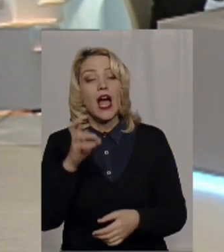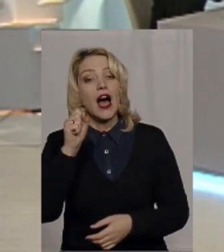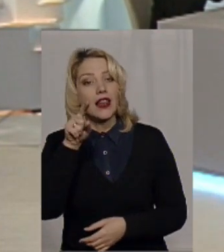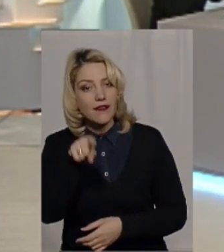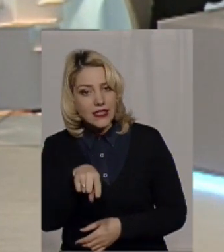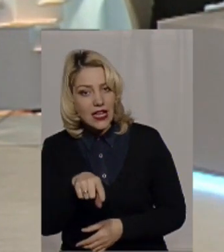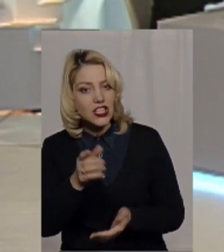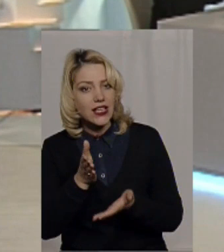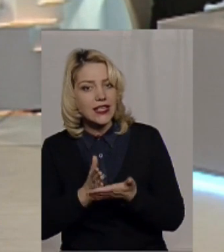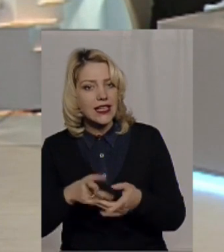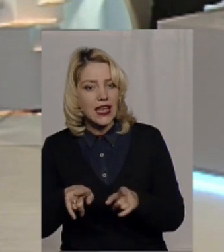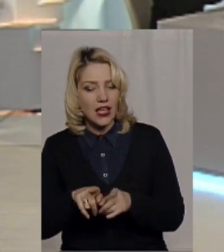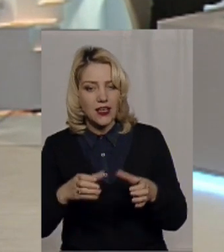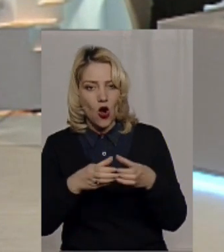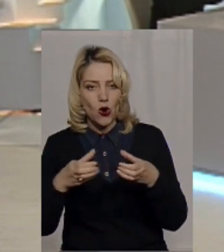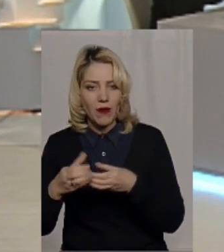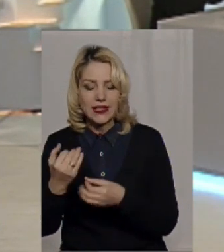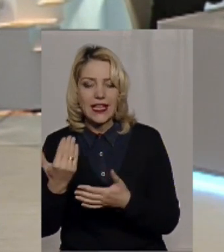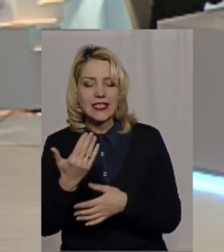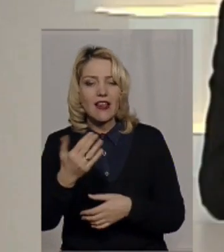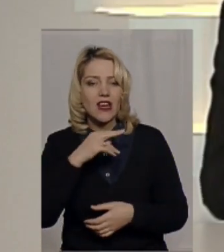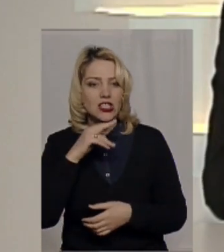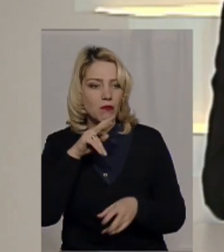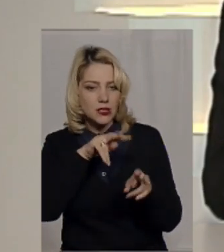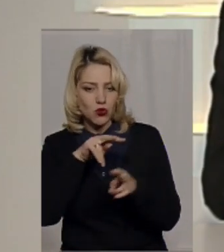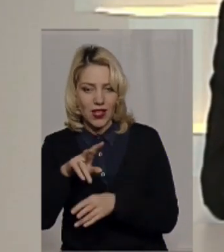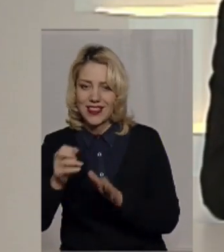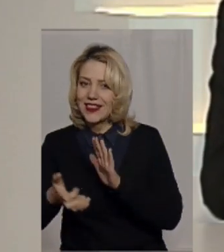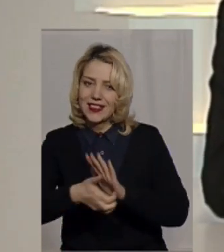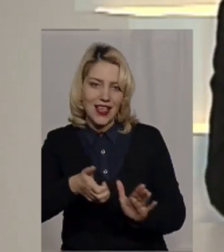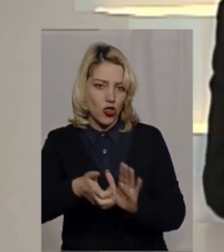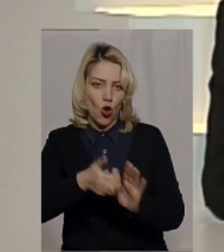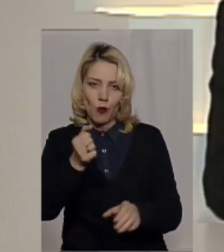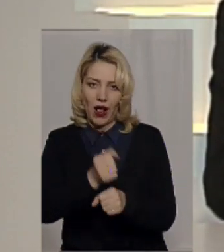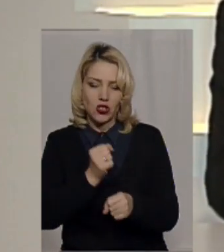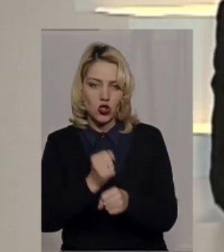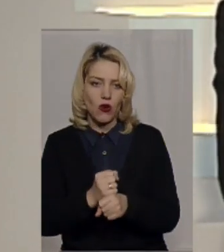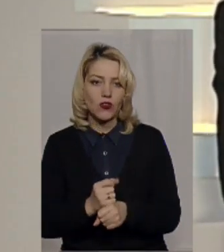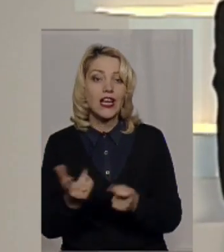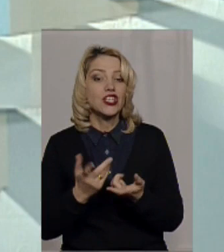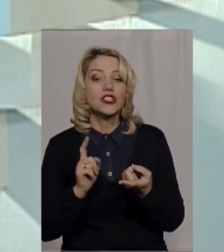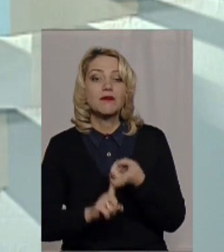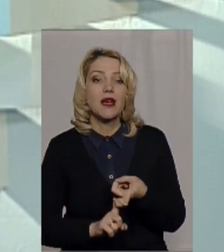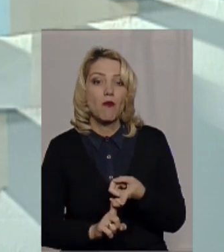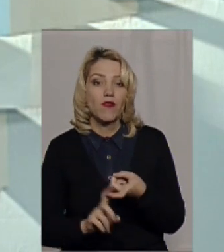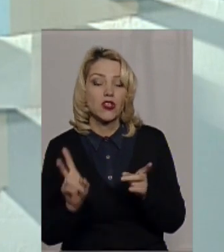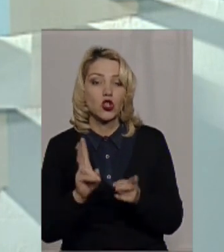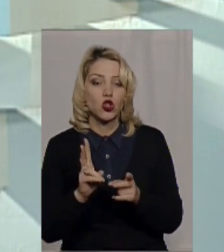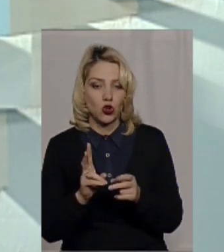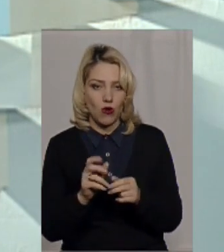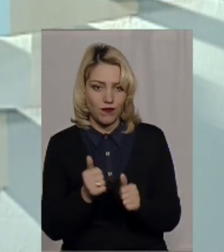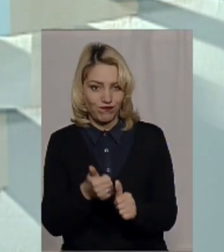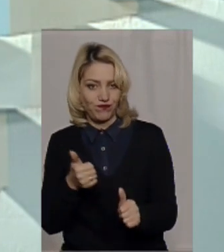за вашими такими спостереженнями не допрацьовують. От з чим це пов'язано? Хто дає задню?